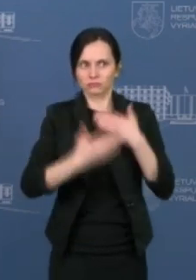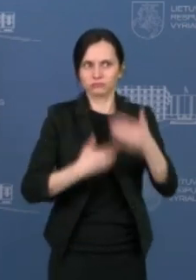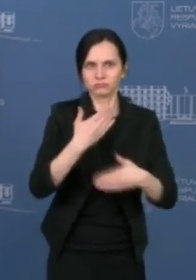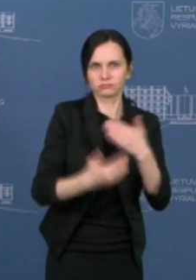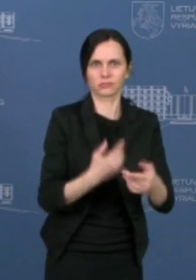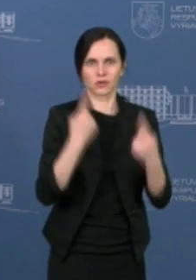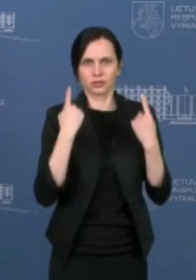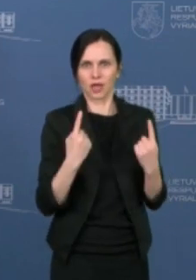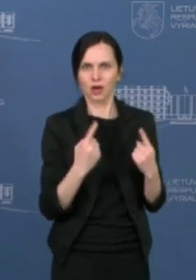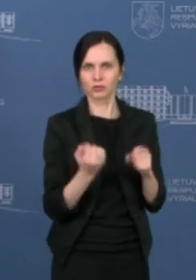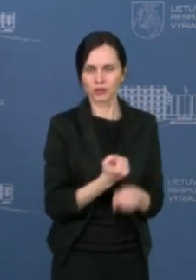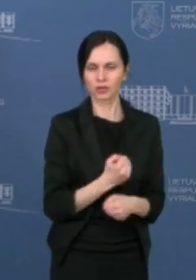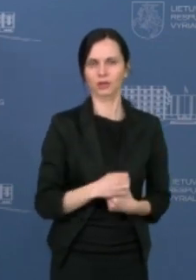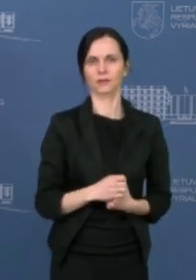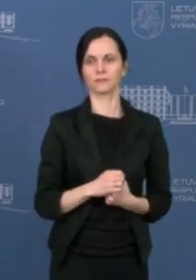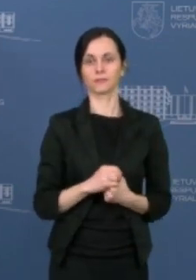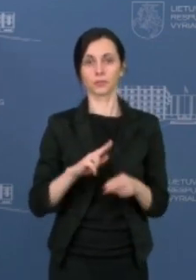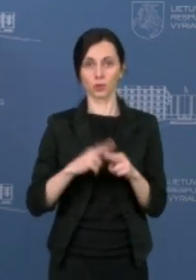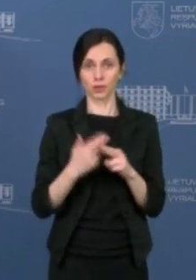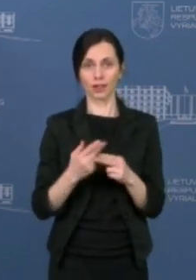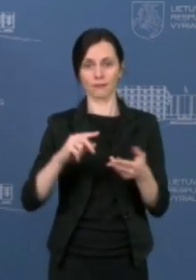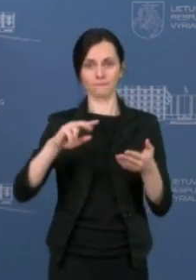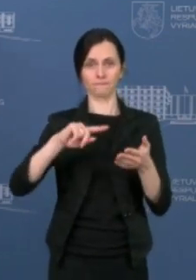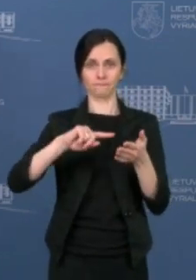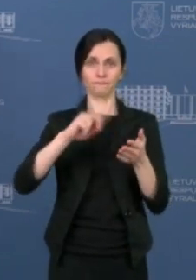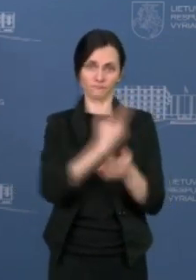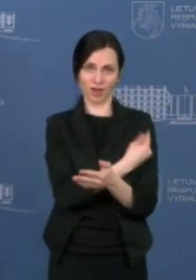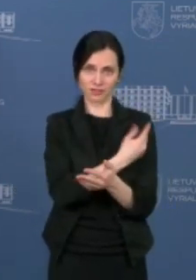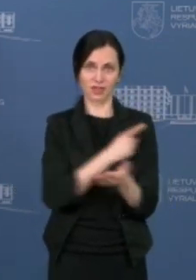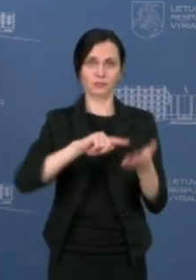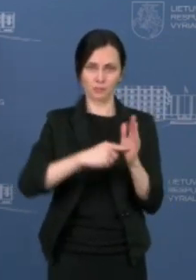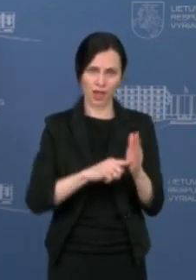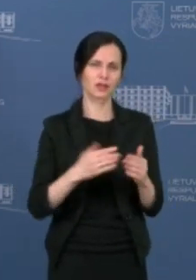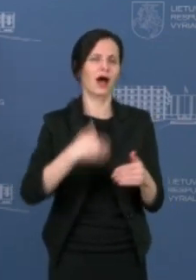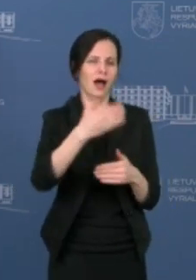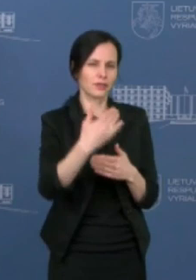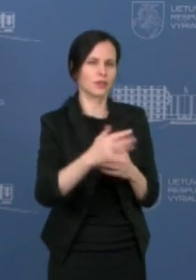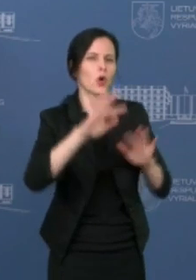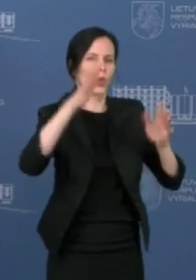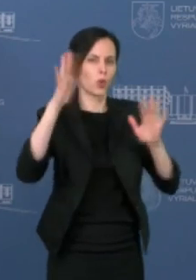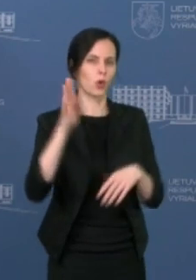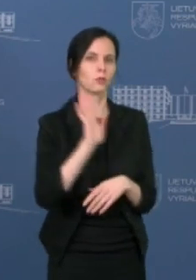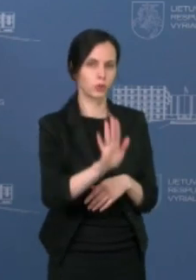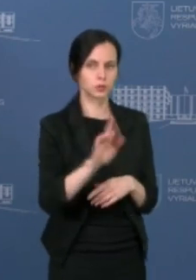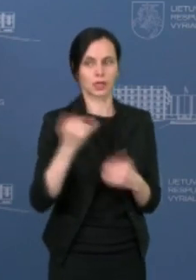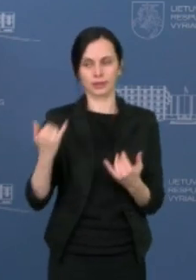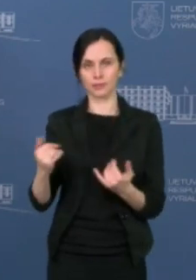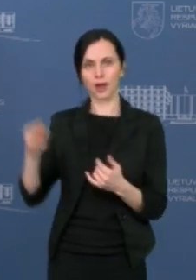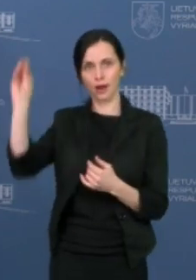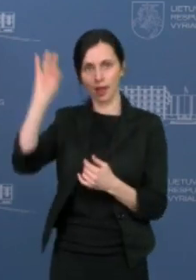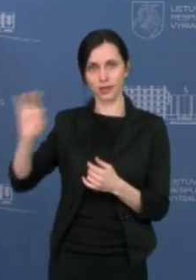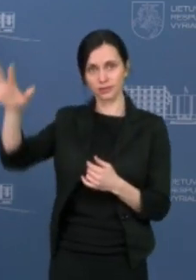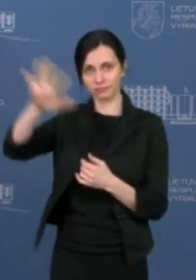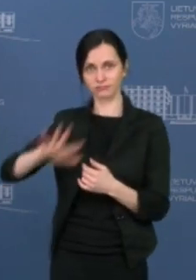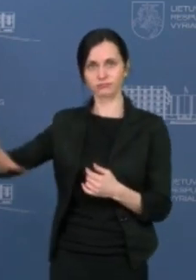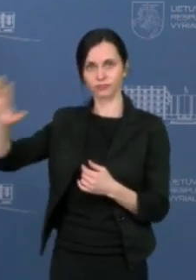gyvenimą. Tai būtent vakcinacijos pasai matyt turi savo ateitį. Šiuo metu visos ES šalis yra